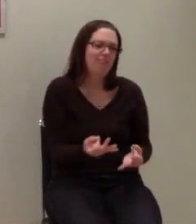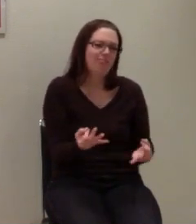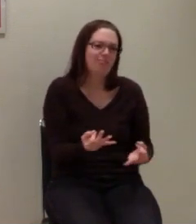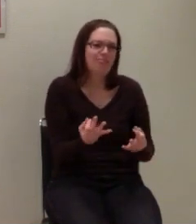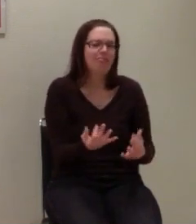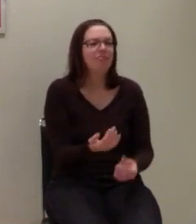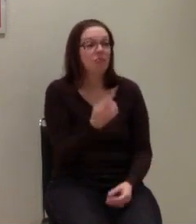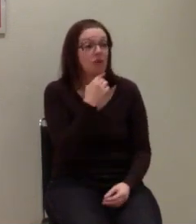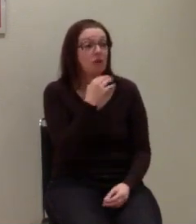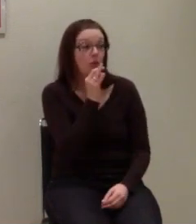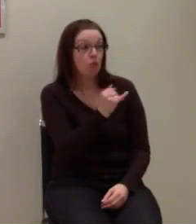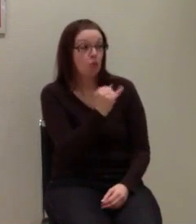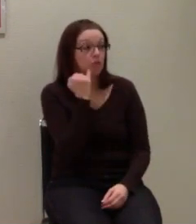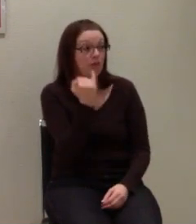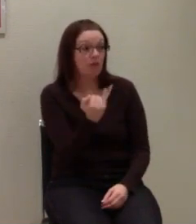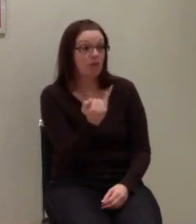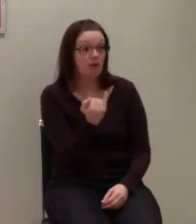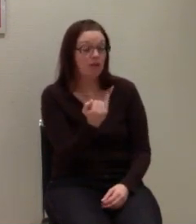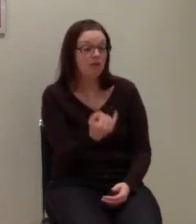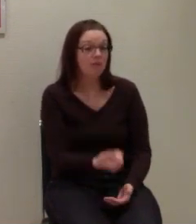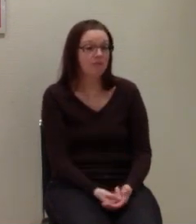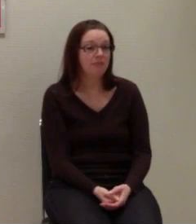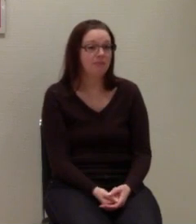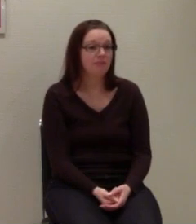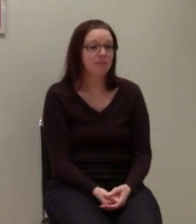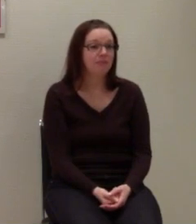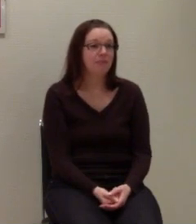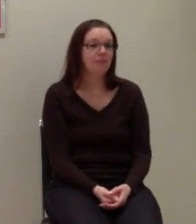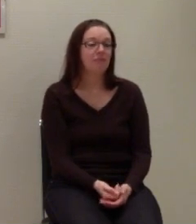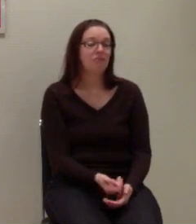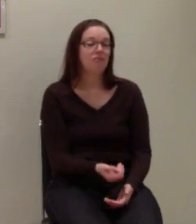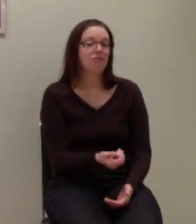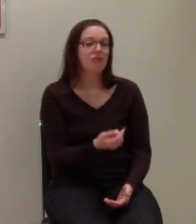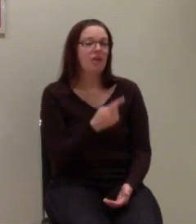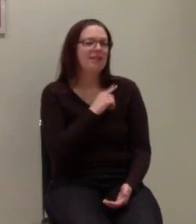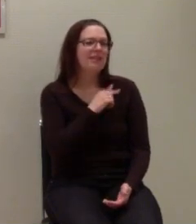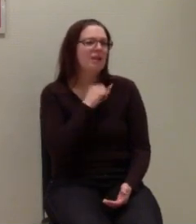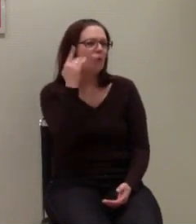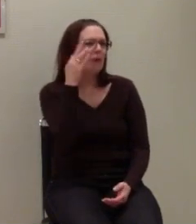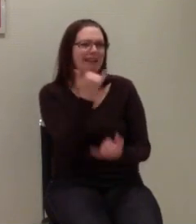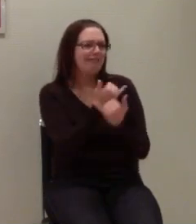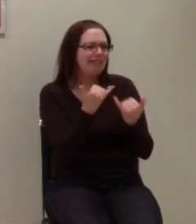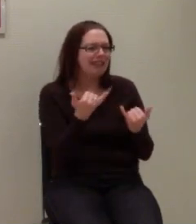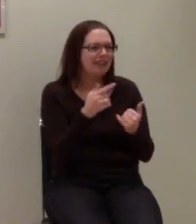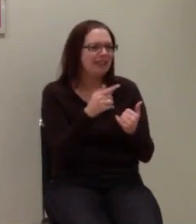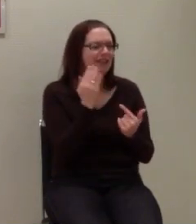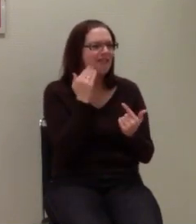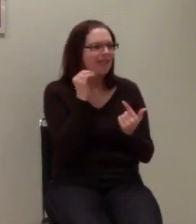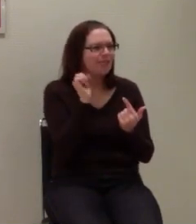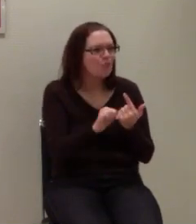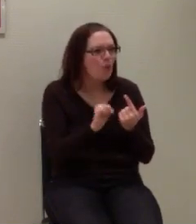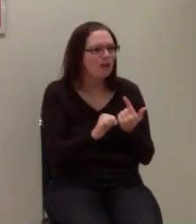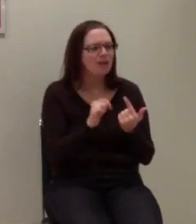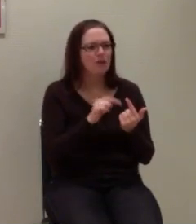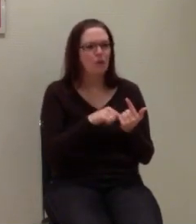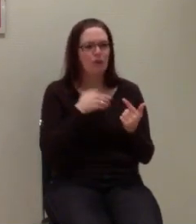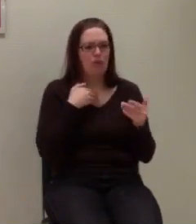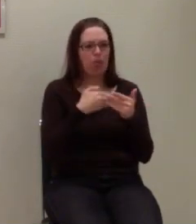Finde ich eine sehr gute Idee. Ich hätte jetzt überlegt, wie können wir das machen, wann können wir das machen? 3. Dezember ist relativ schnell.